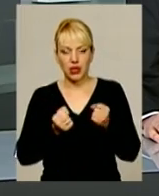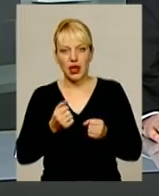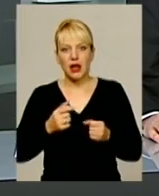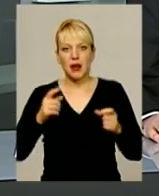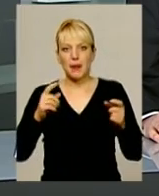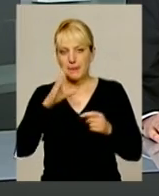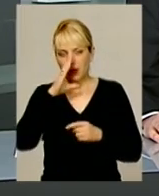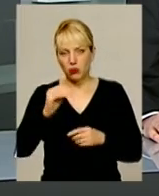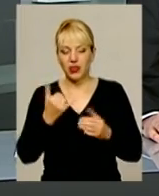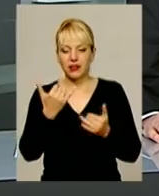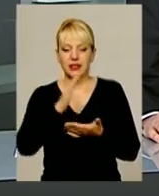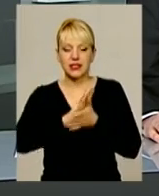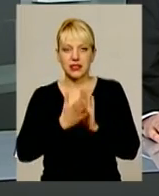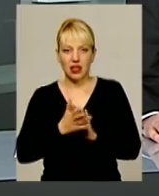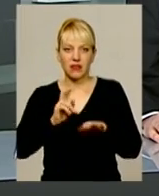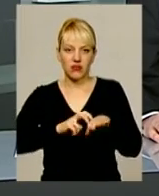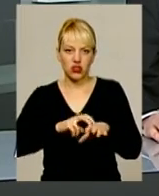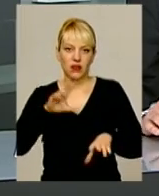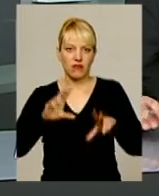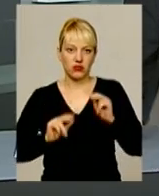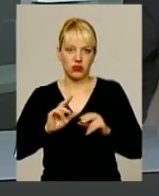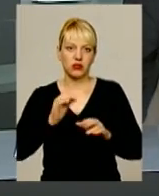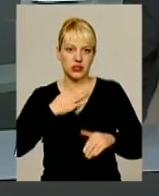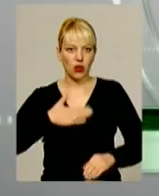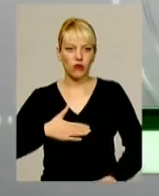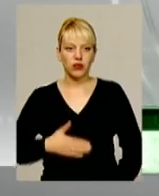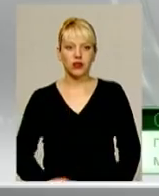їхній стан нині медики оцінюють як задовільний.